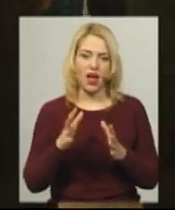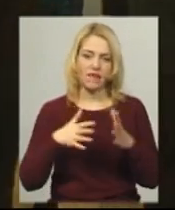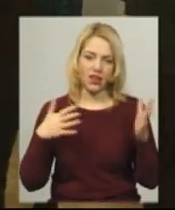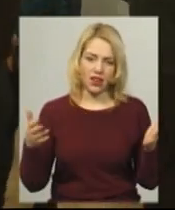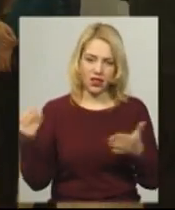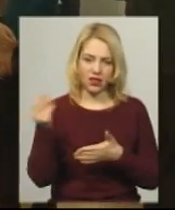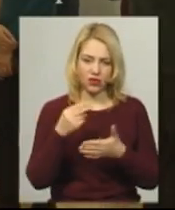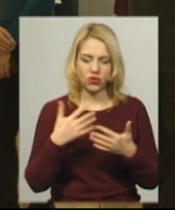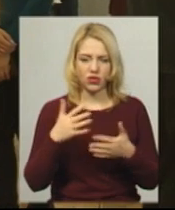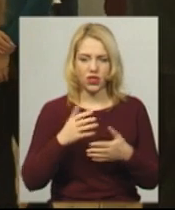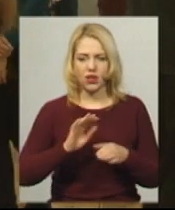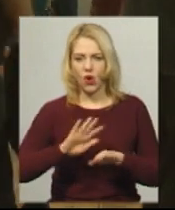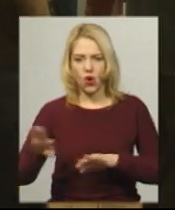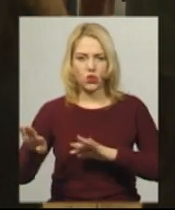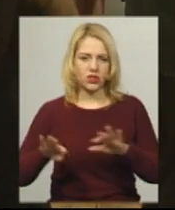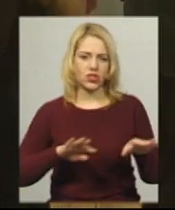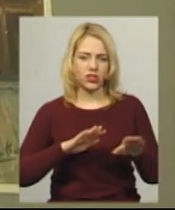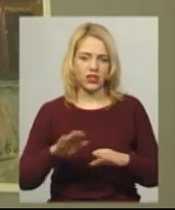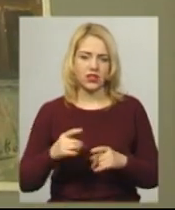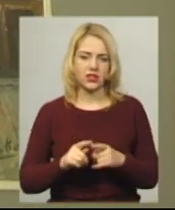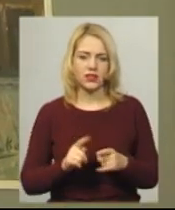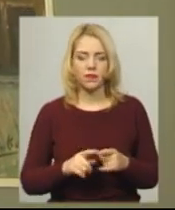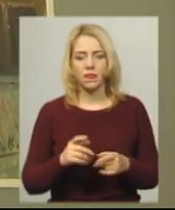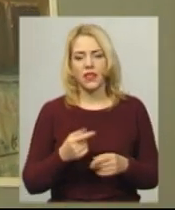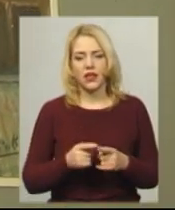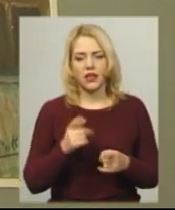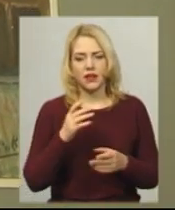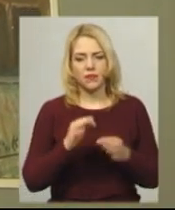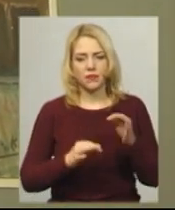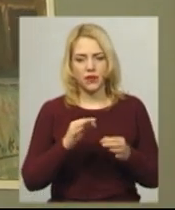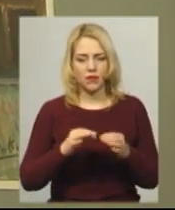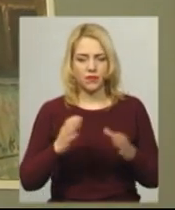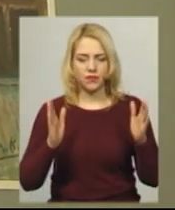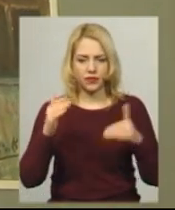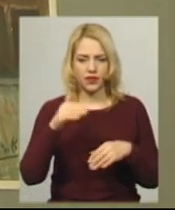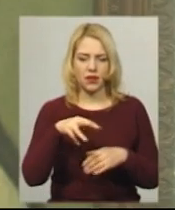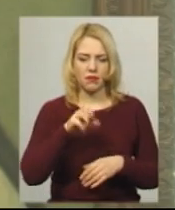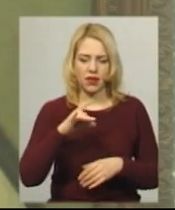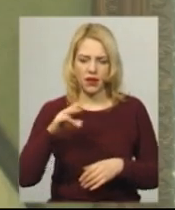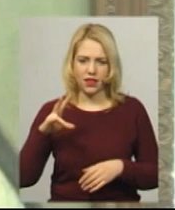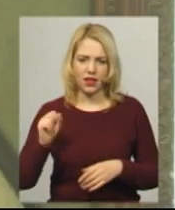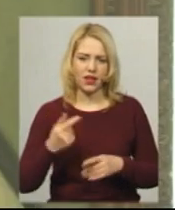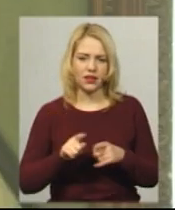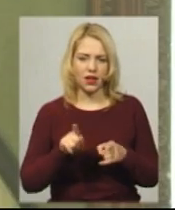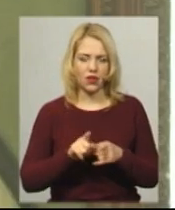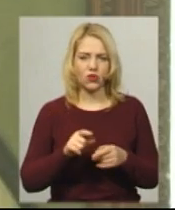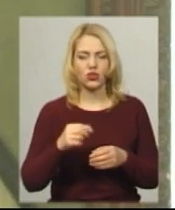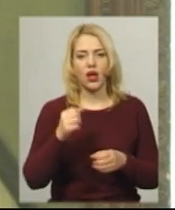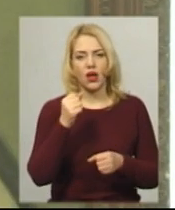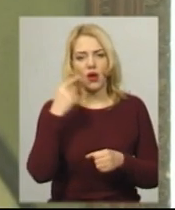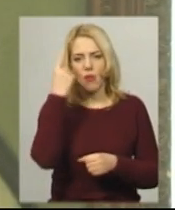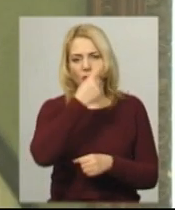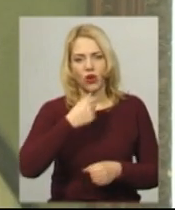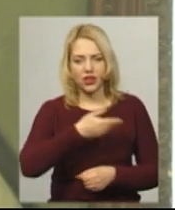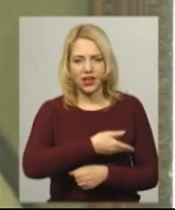експозиції увійшли роботи з 60-70-х років. Ліричні ітюди, живописні полотна Марини, а також портретні роботи родичів, друзів Віктора